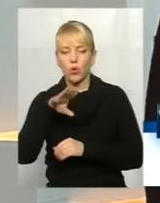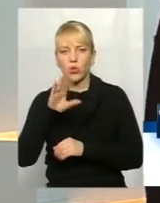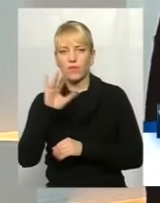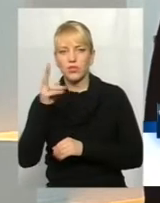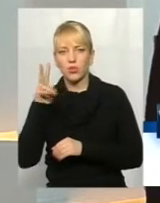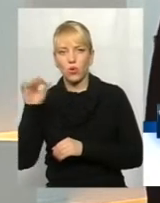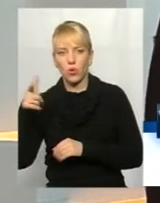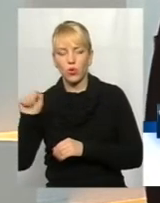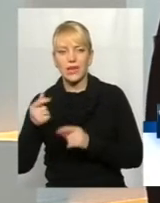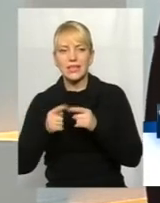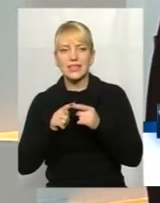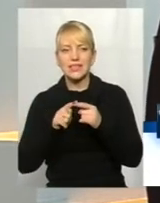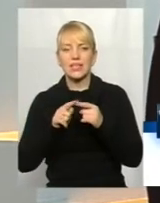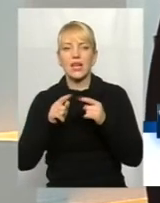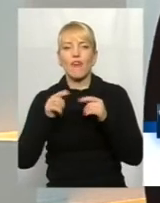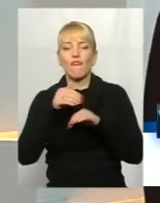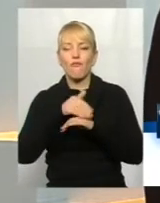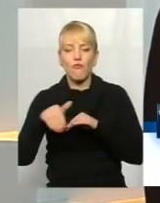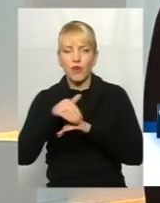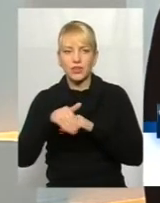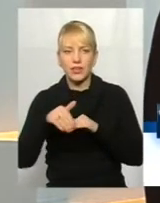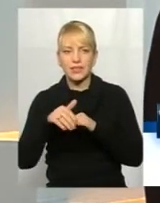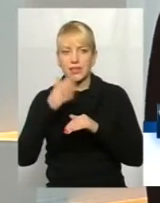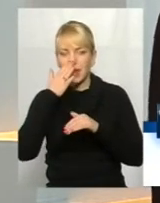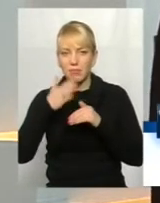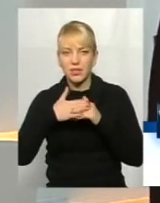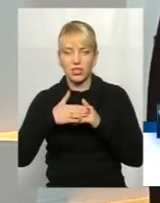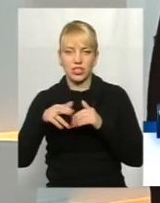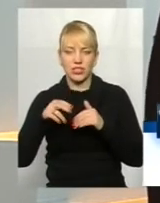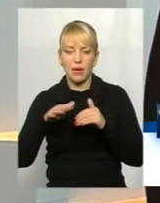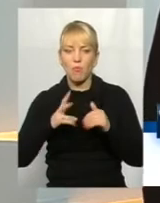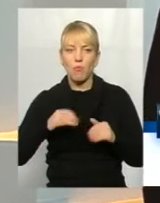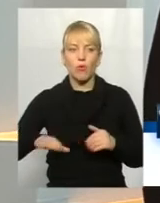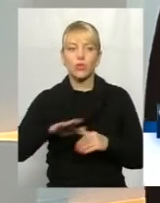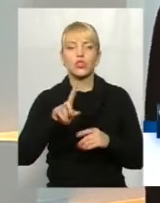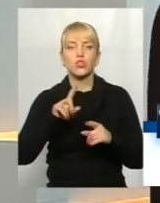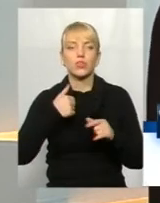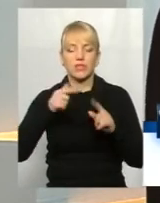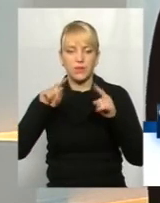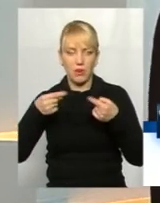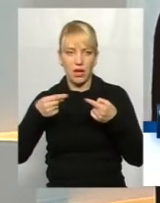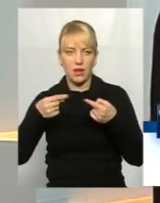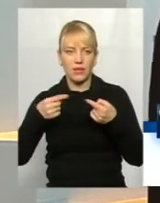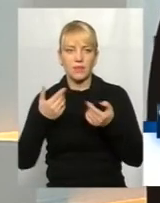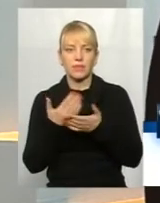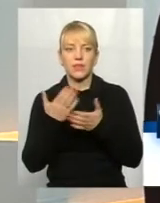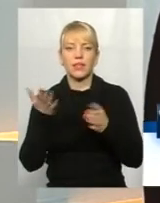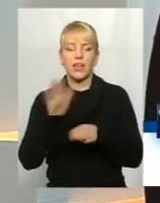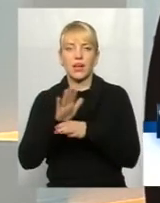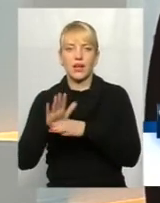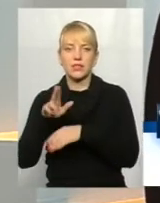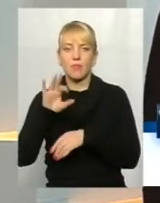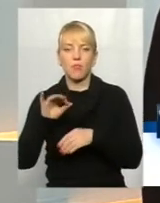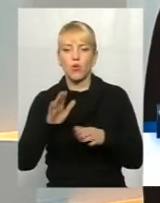і будинки максимально наближені до цієї амбулаторії, чого від нас і вимагає, наприклад, накази по